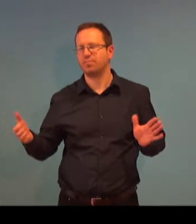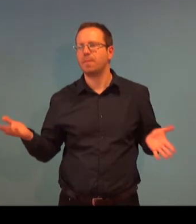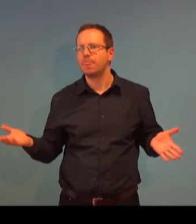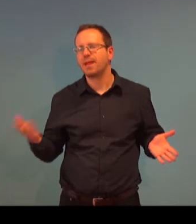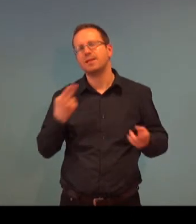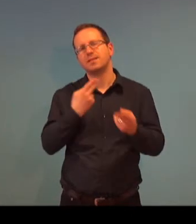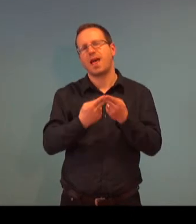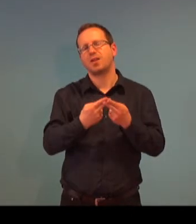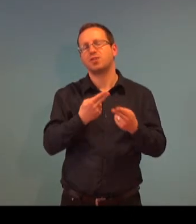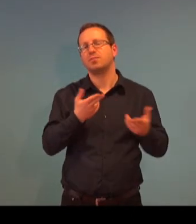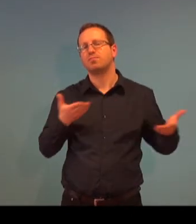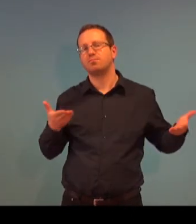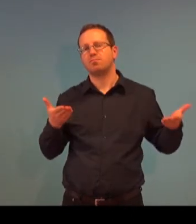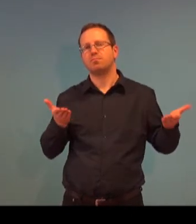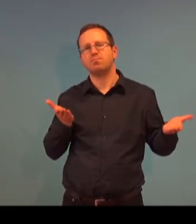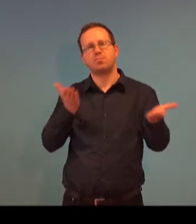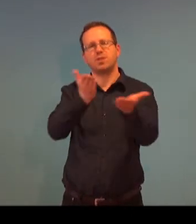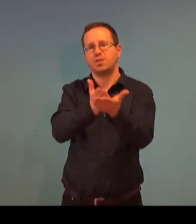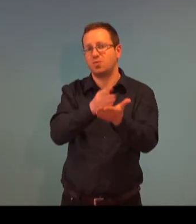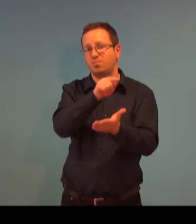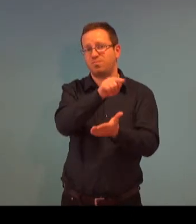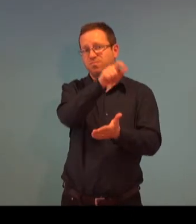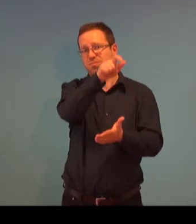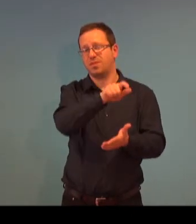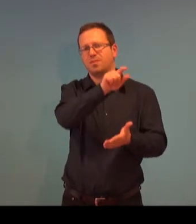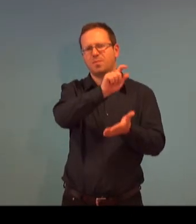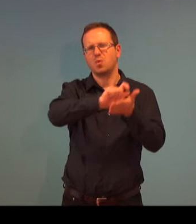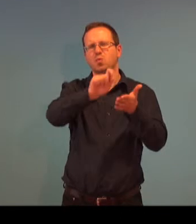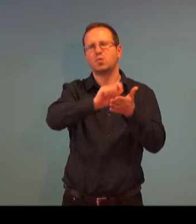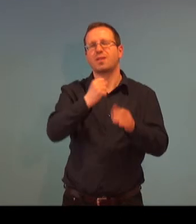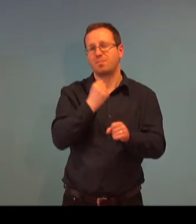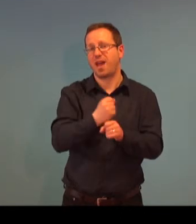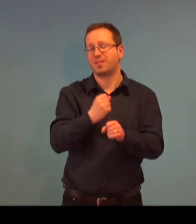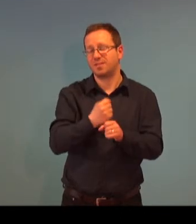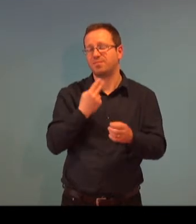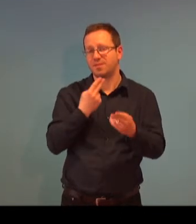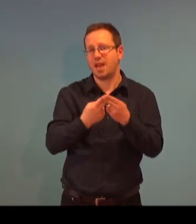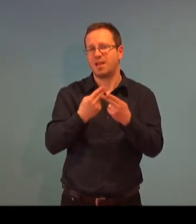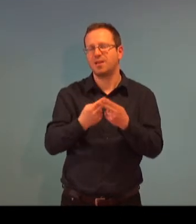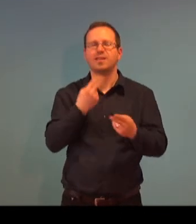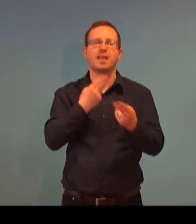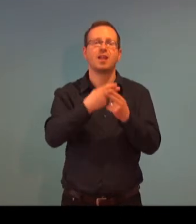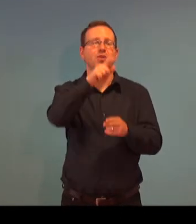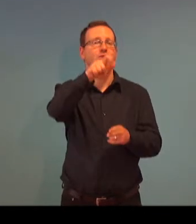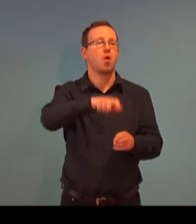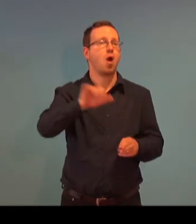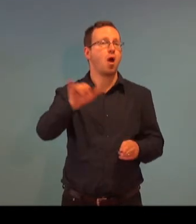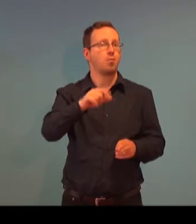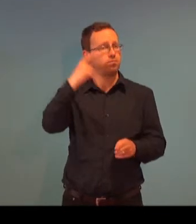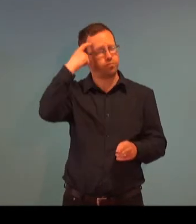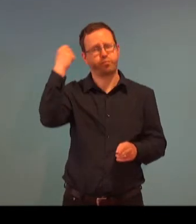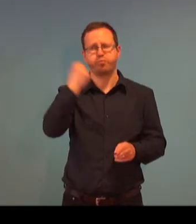vždy se to podaří, ale zejména s titulu přístupu úřadu práce. Na druhou stranu,